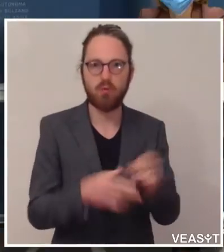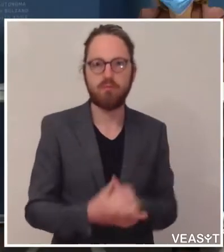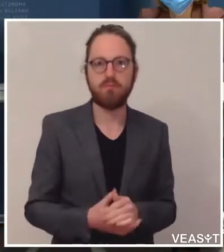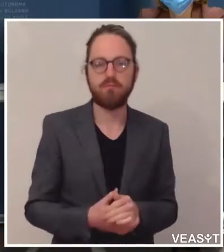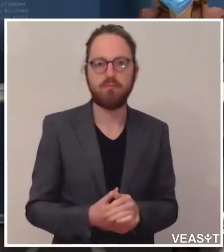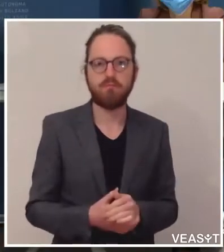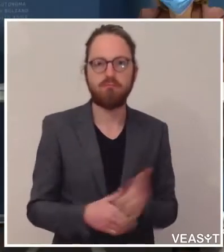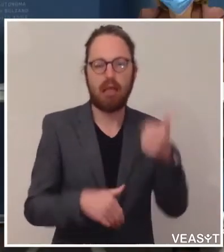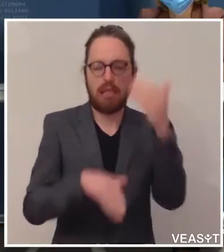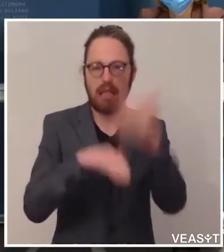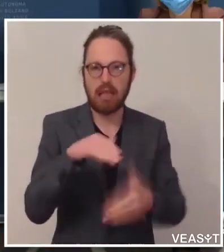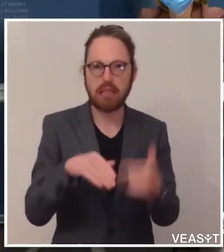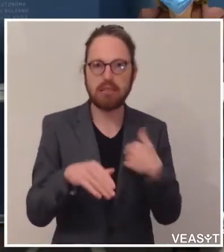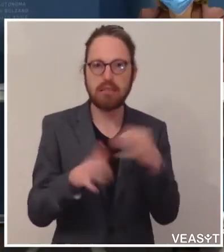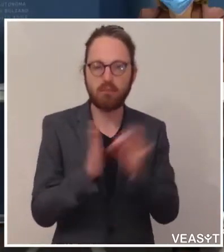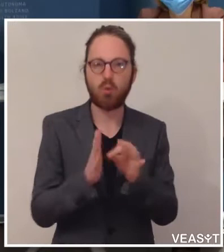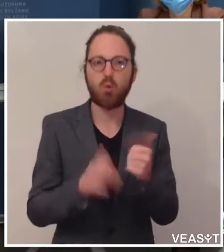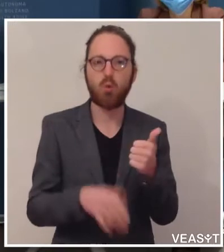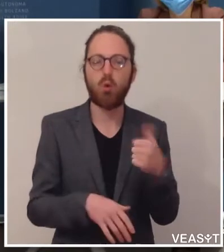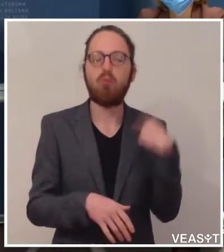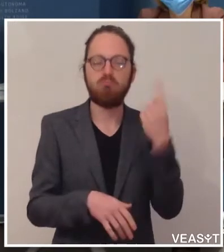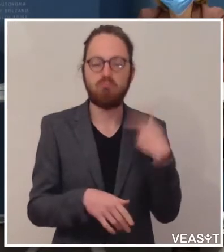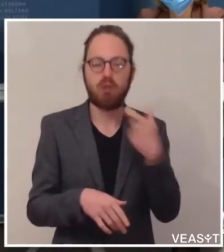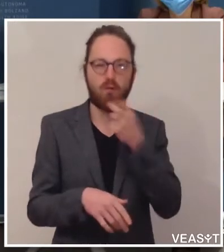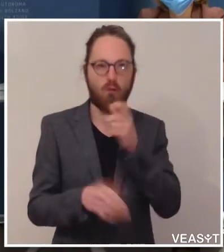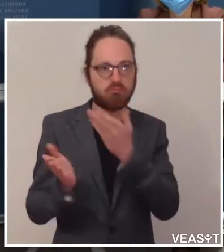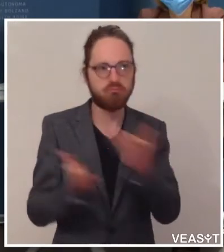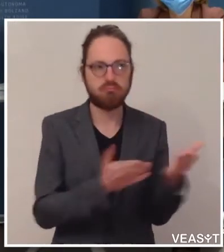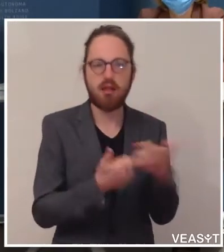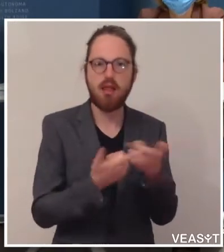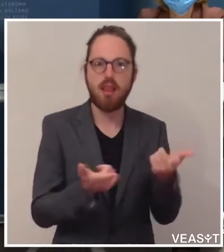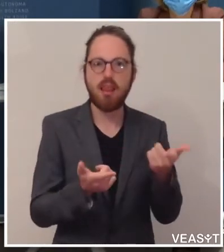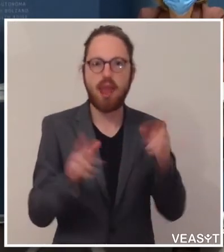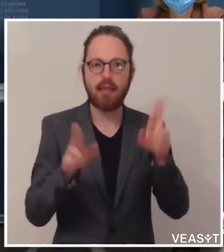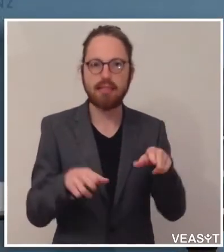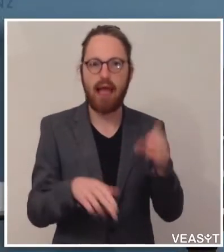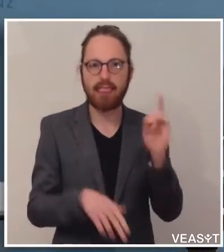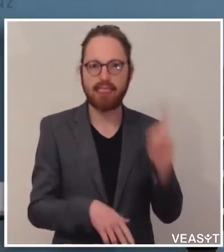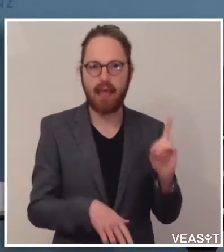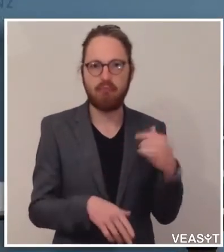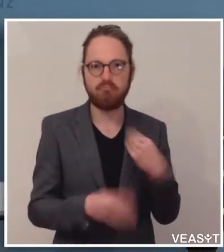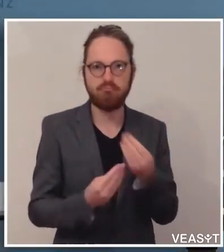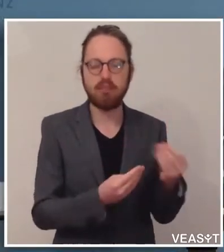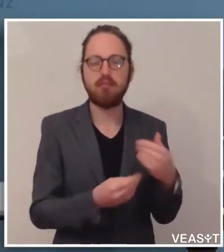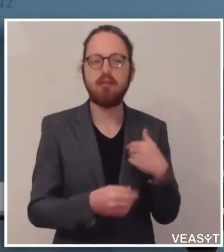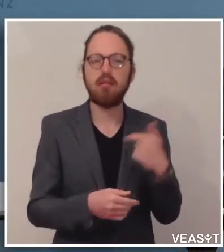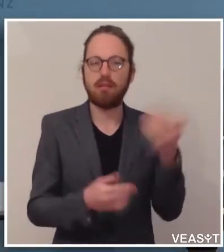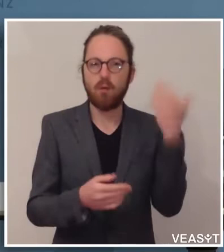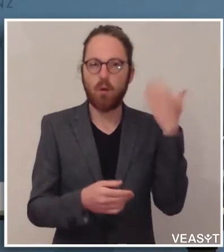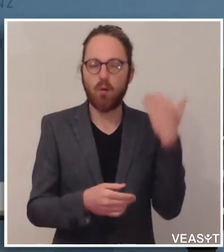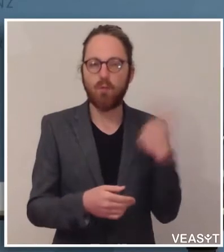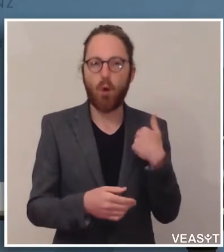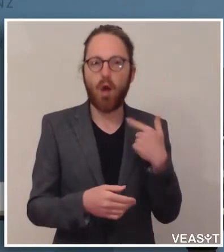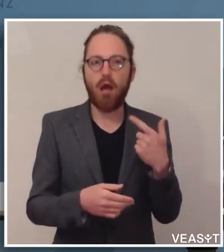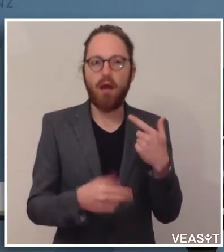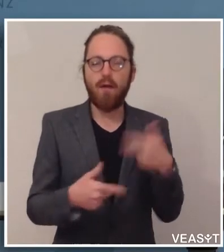darf ich auch das Wort schon an Landesrätin Waltraud-Degg weitergeben. Ich habe gerade vorhin an einer Videokonferenz